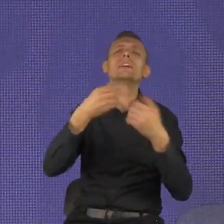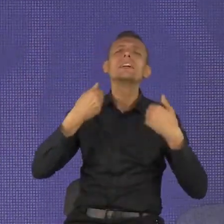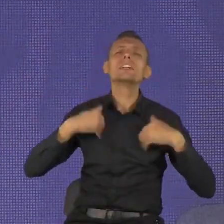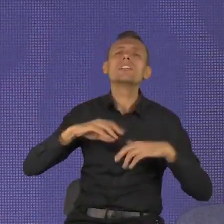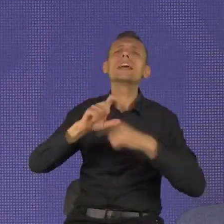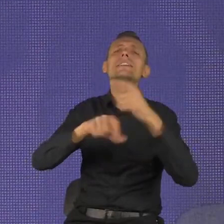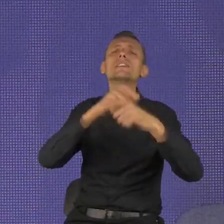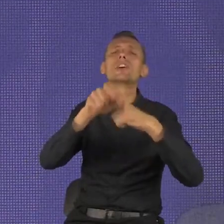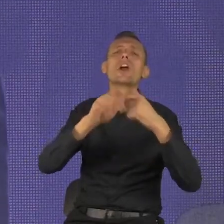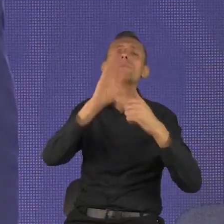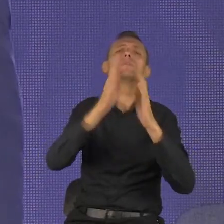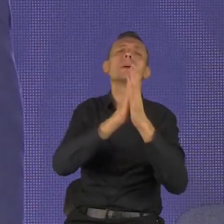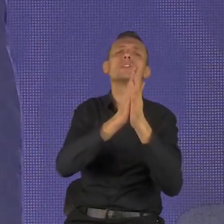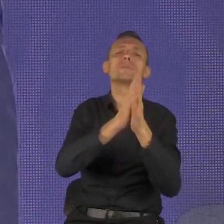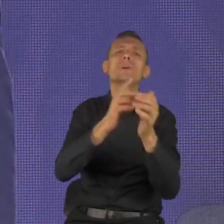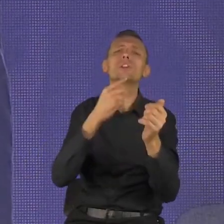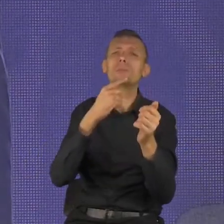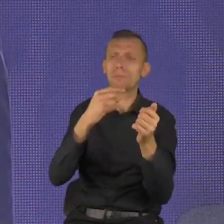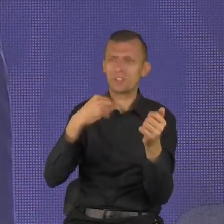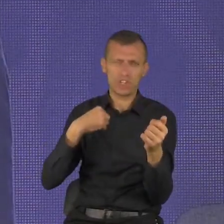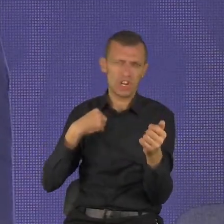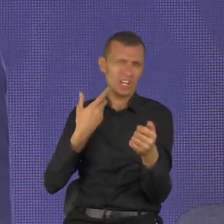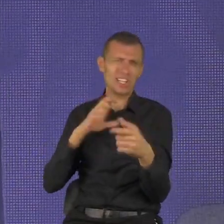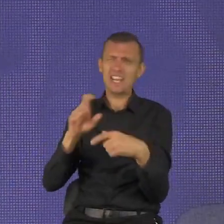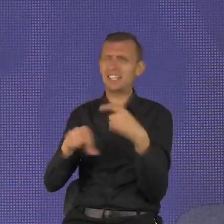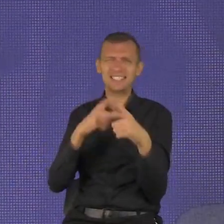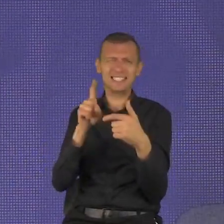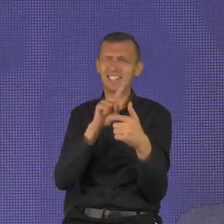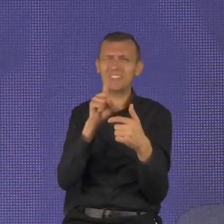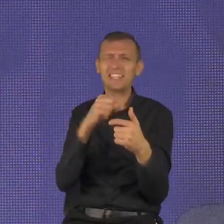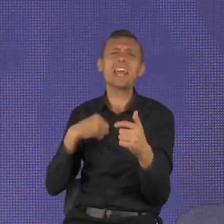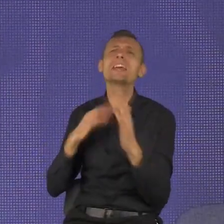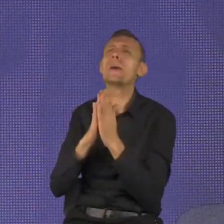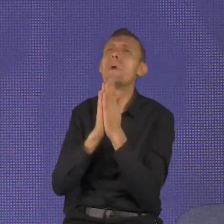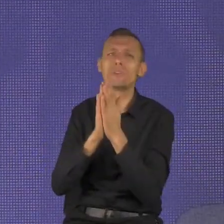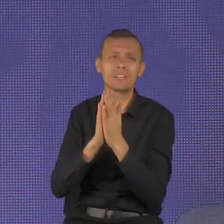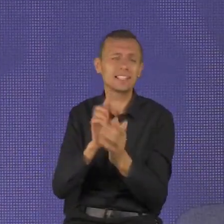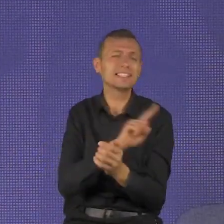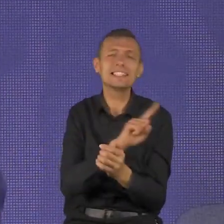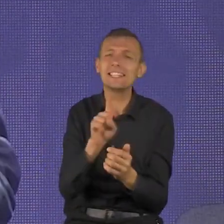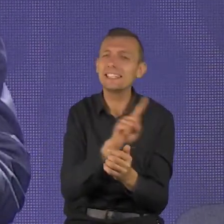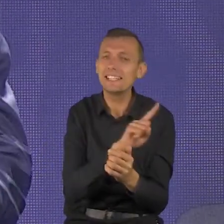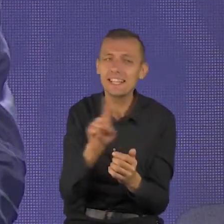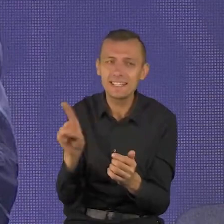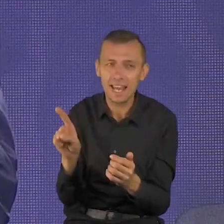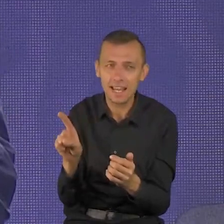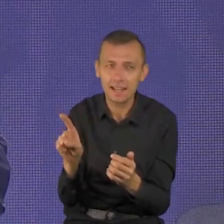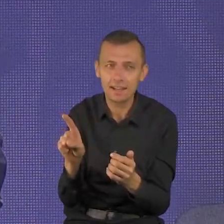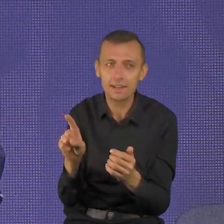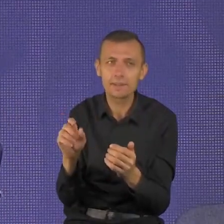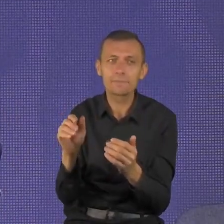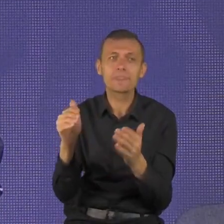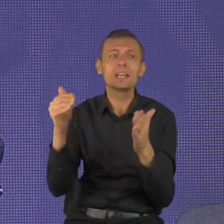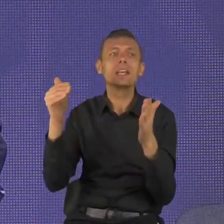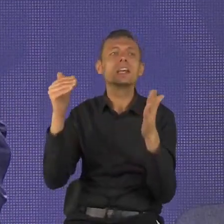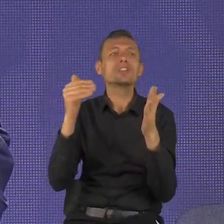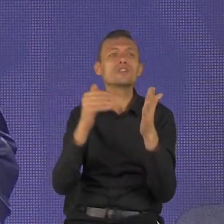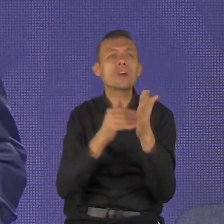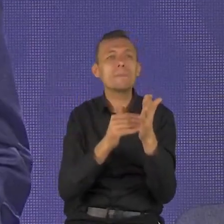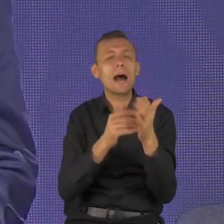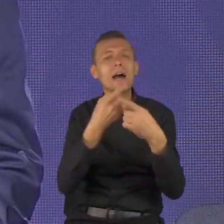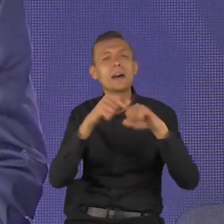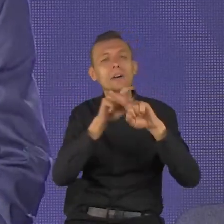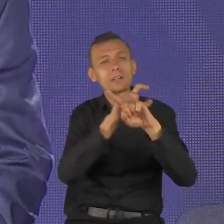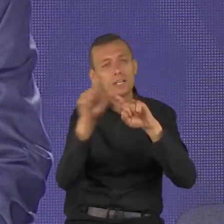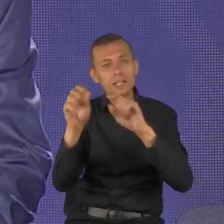Chodzi mi o to, że w modlitwie, zanim się na cokolwiek zdecydujesz, zwalniasz swoje życie do poziomu, w którym będzie łatwiej tym